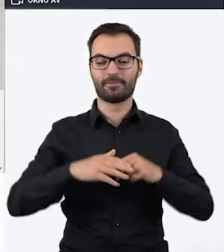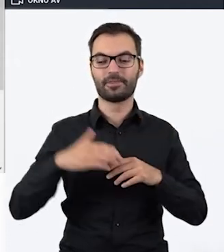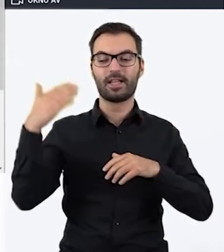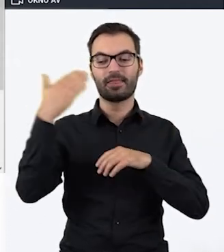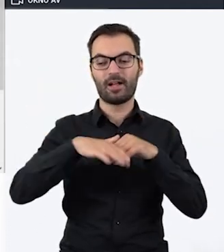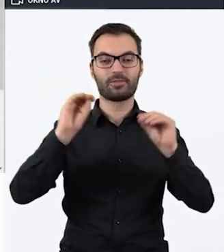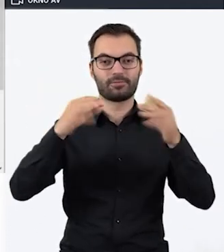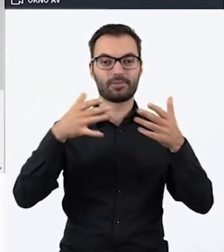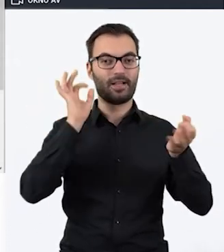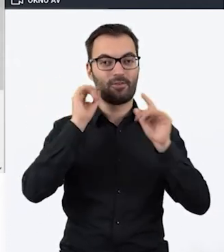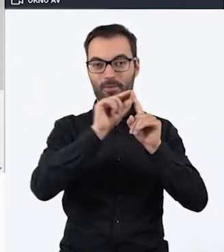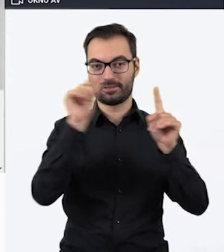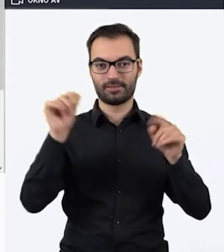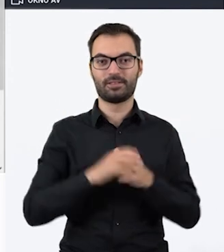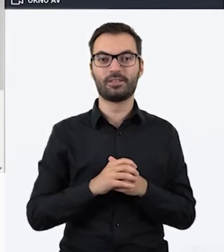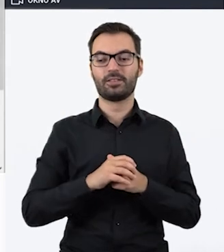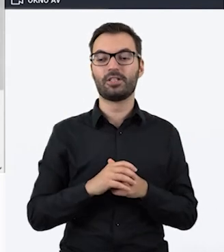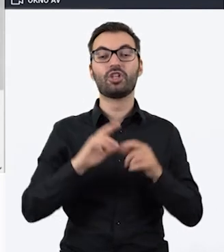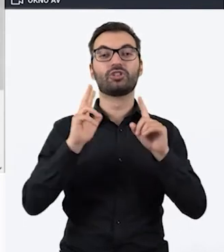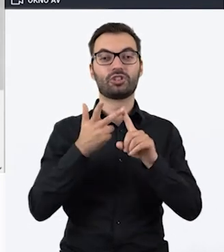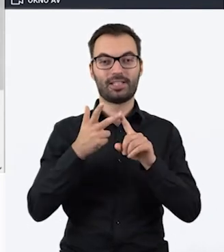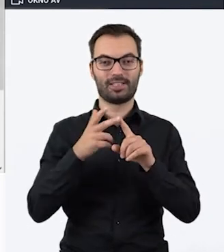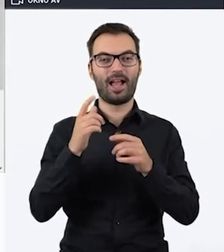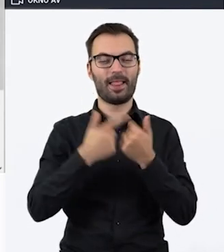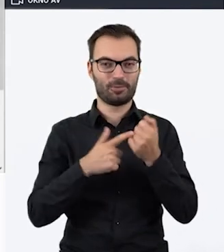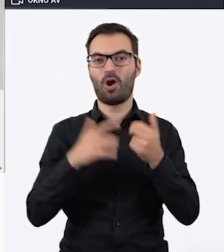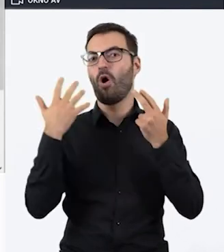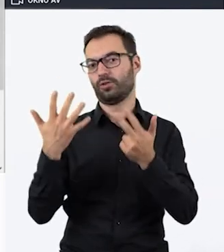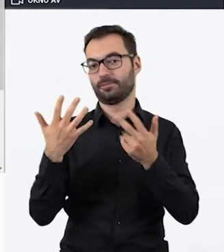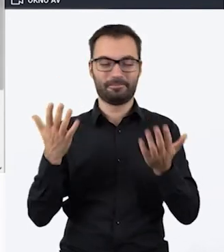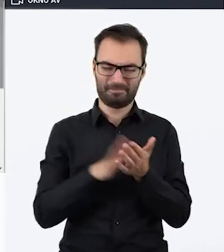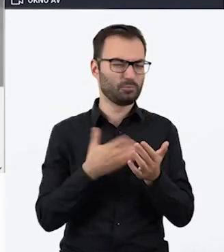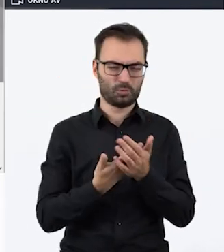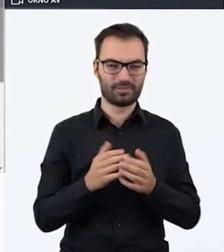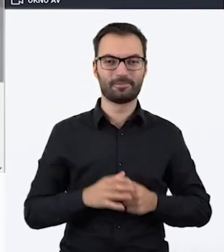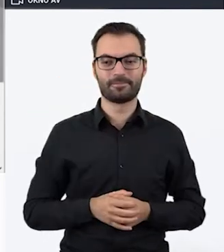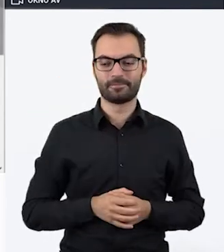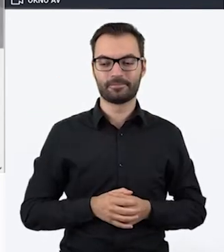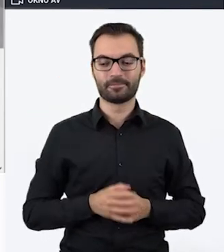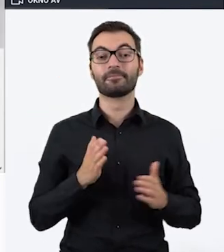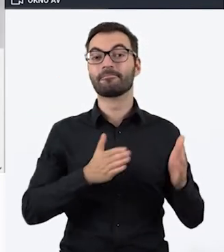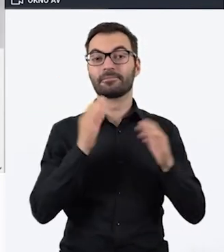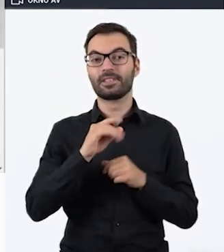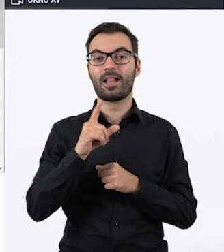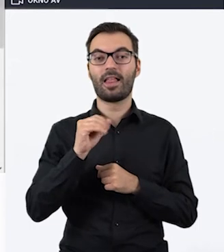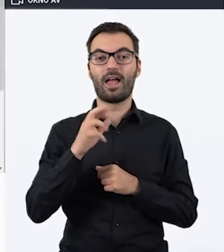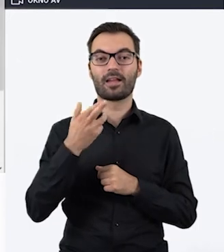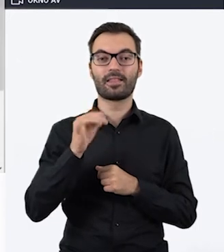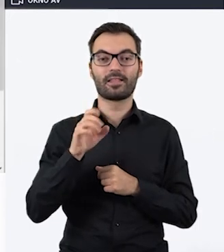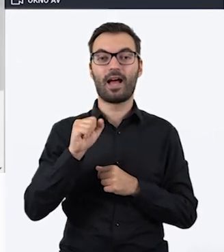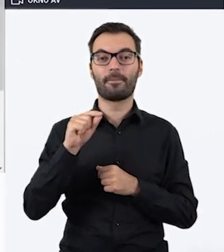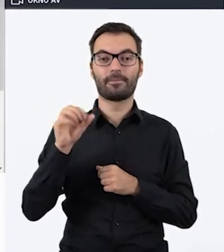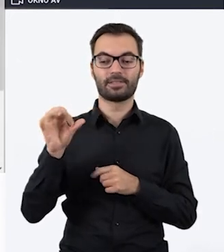na końcu wyświetlił się komunikat, że trzecią cyklą kodu jest 8. To taki przykład. Oprócz tego na stronie learning